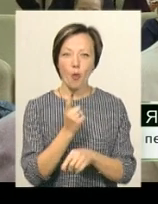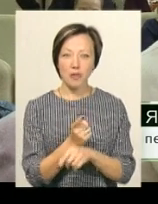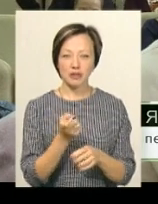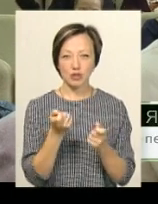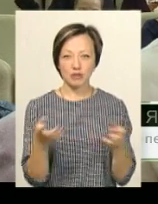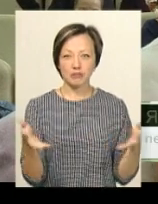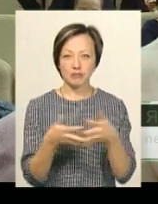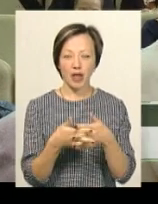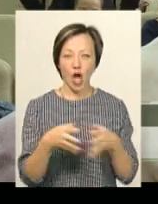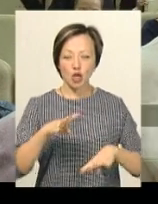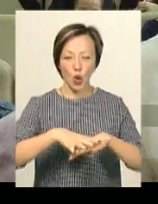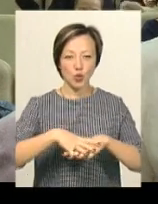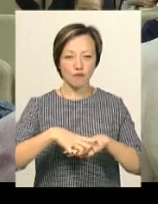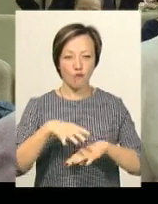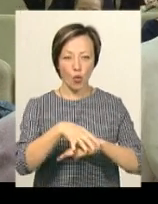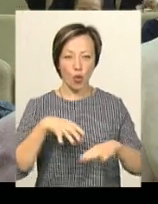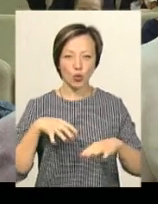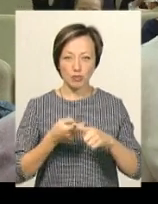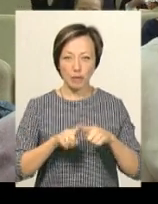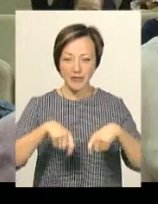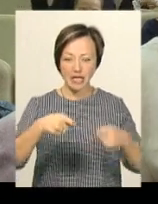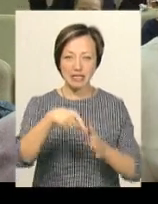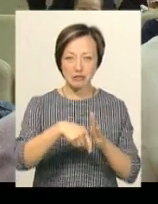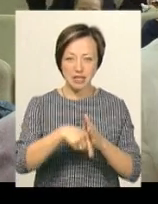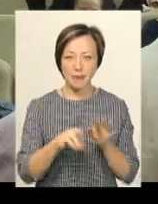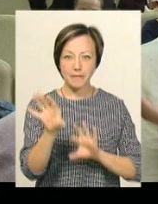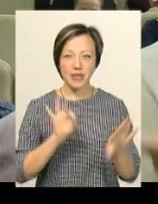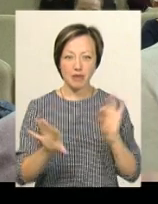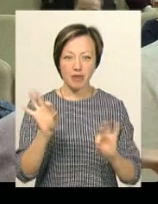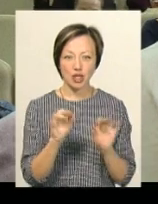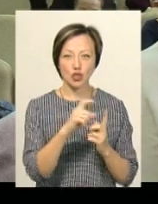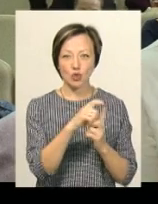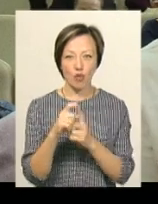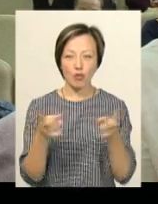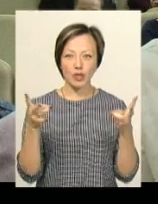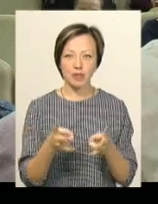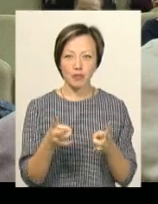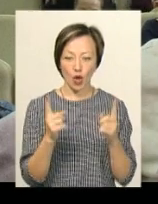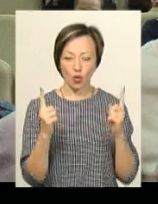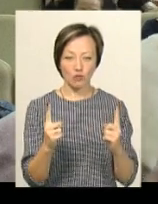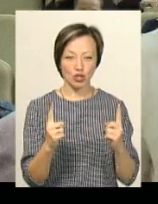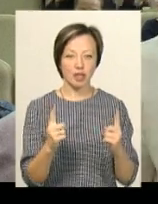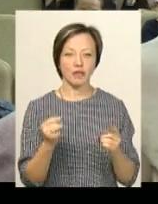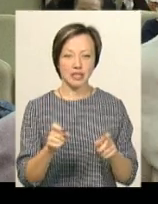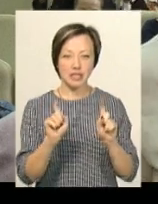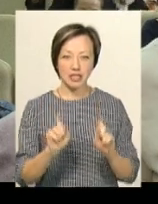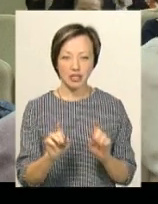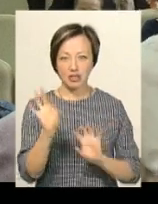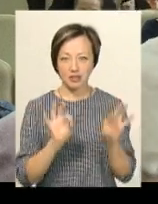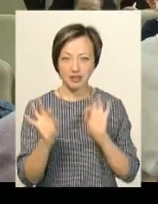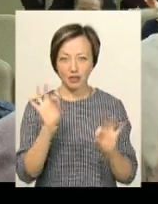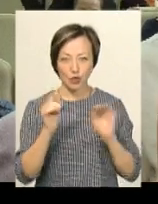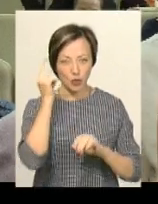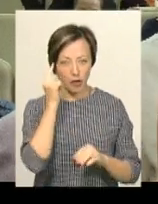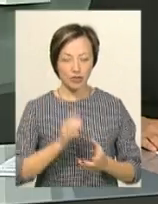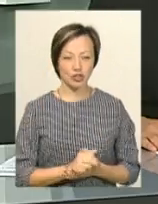з кросвордом. Тому що тобі треба не лише передати зміст, тобі ще й треба підібрати слово потрібної довжини. Ну, ти сидиш як над кросвордом,